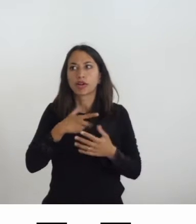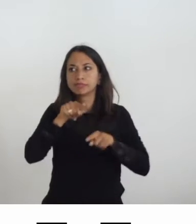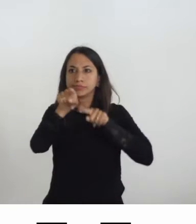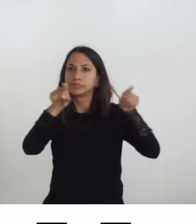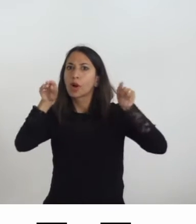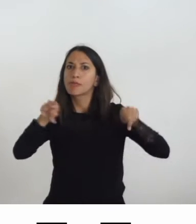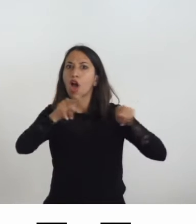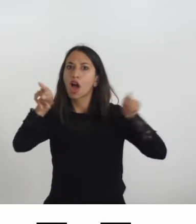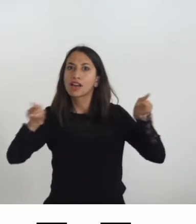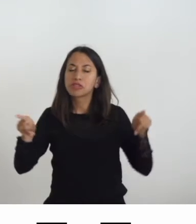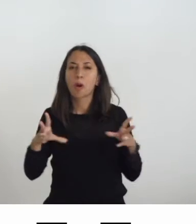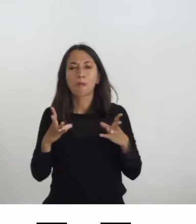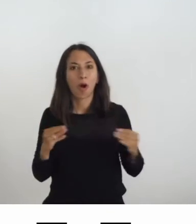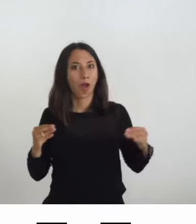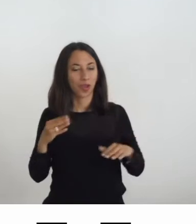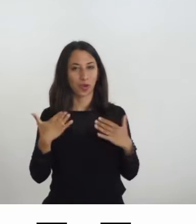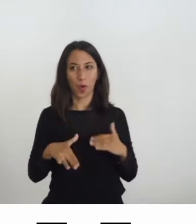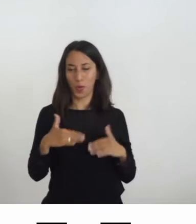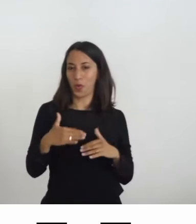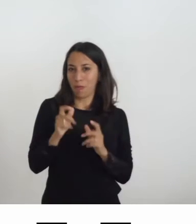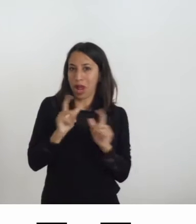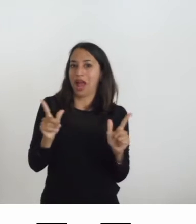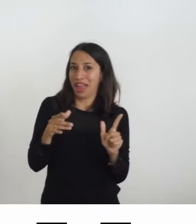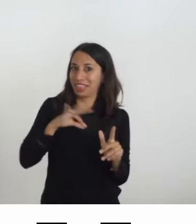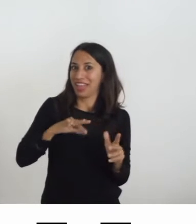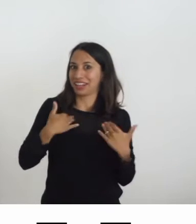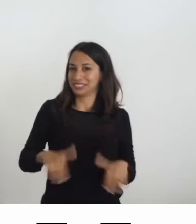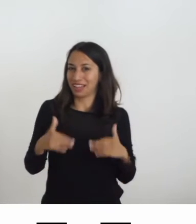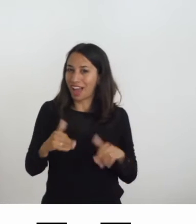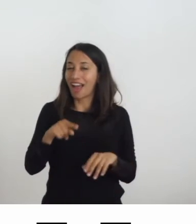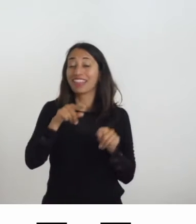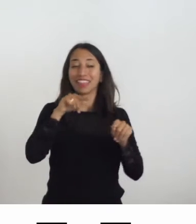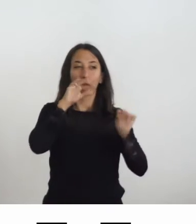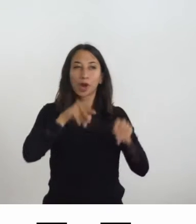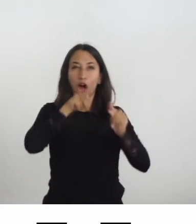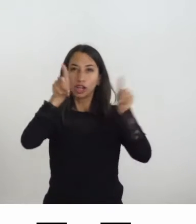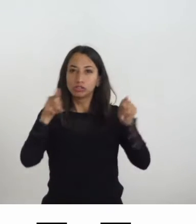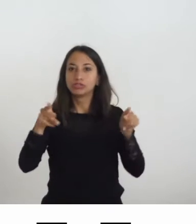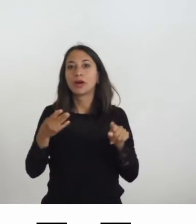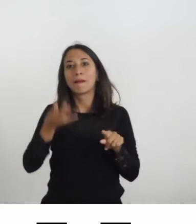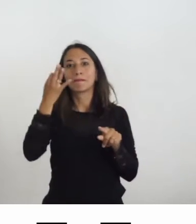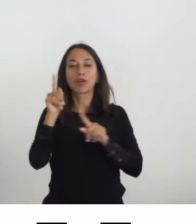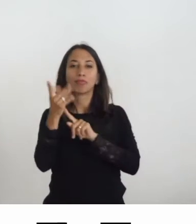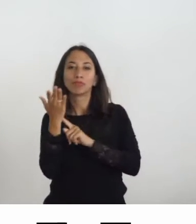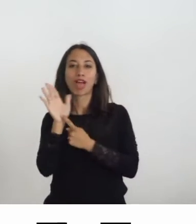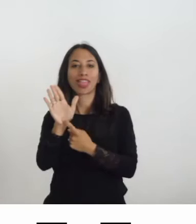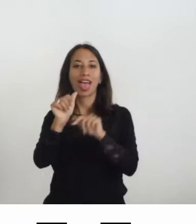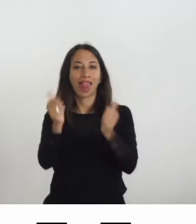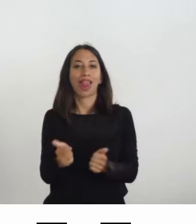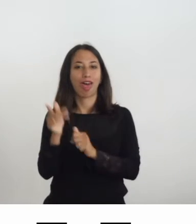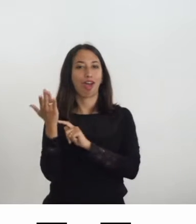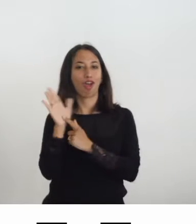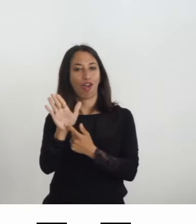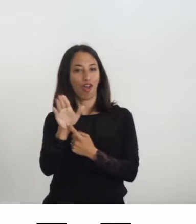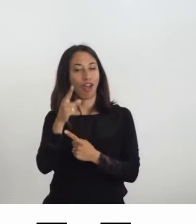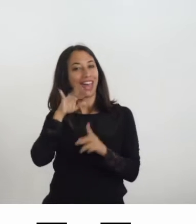sono estremamente interessanti e che possono essere considerate anche come modelli di riferimento dal